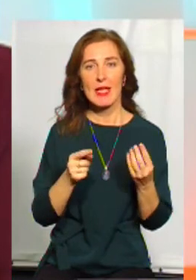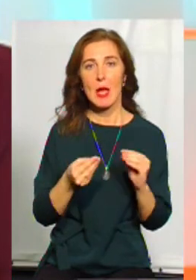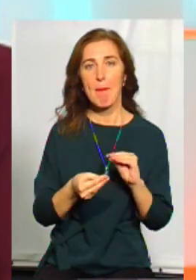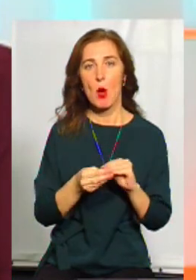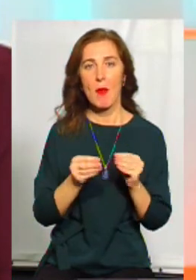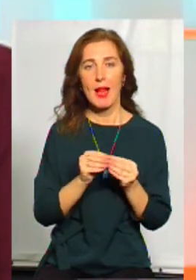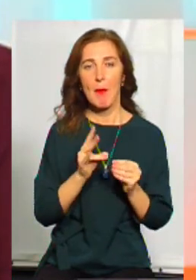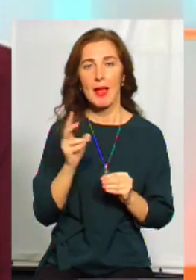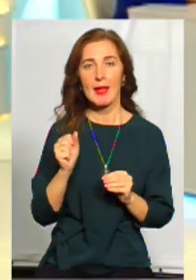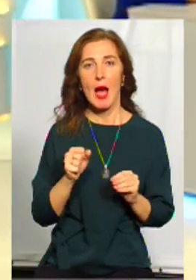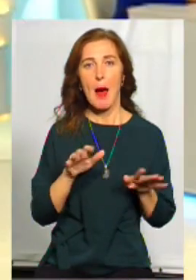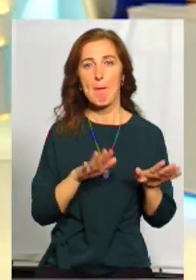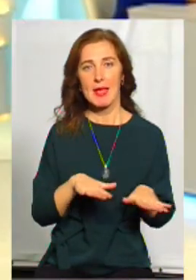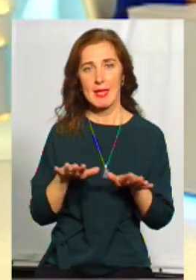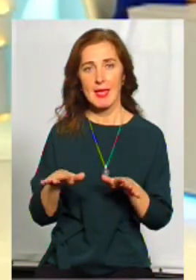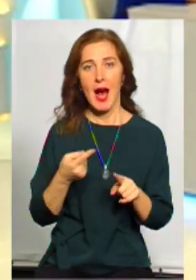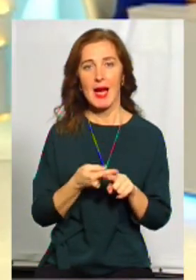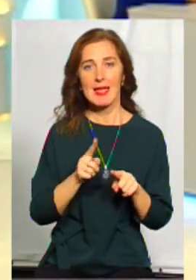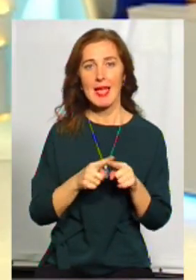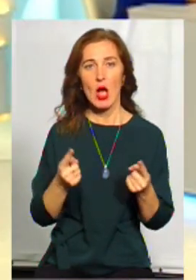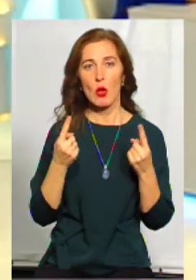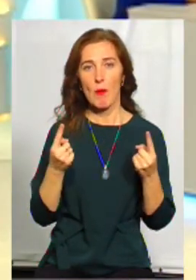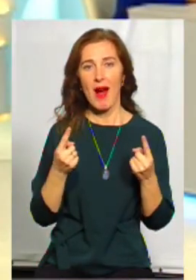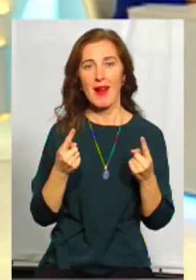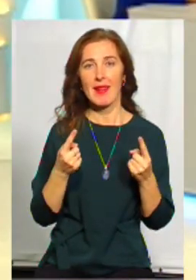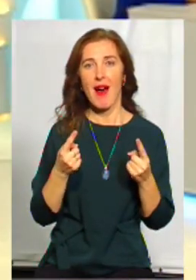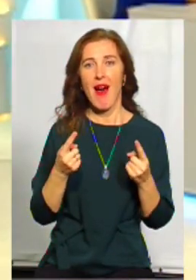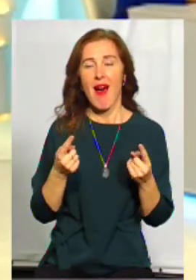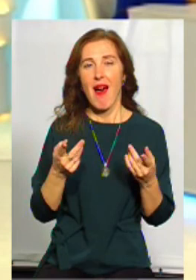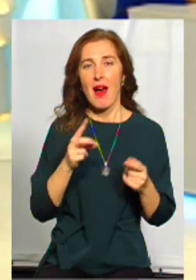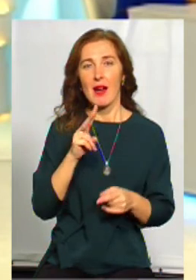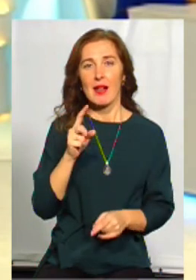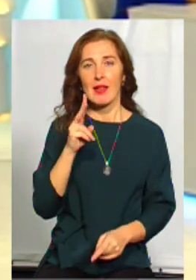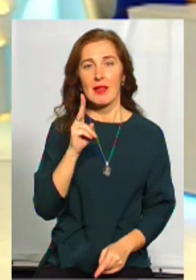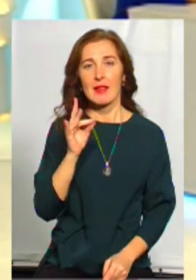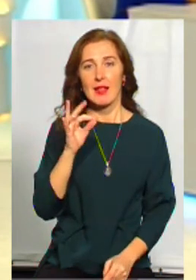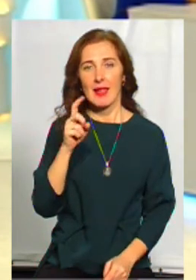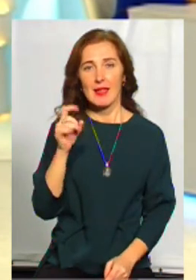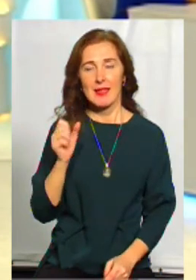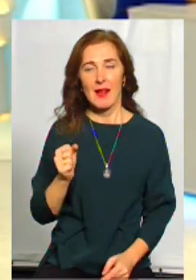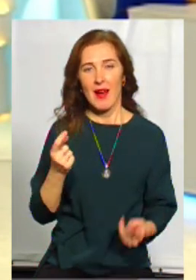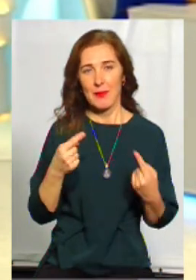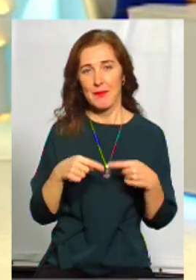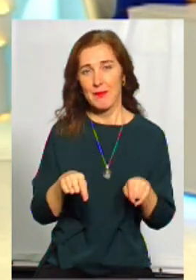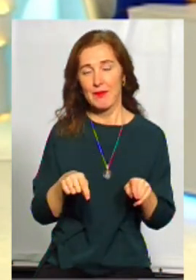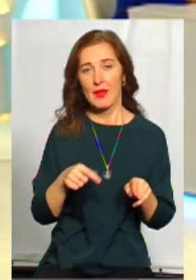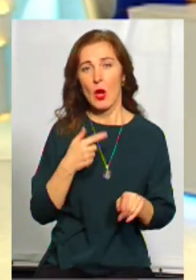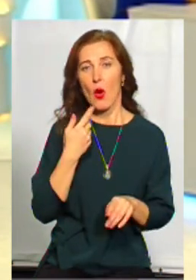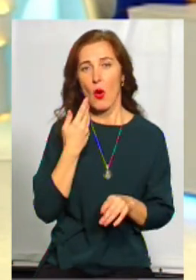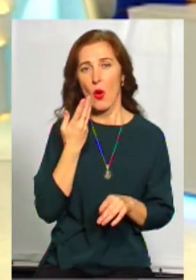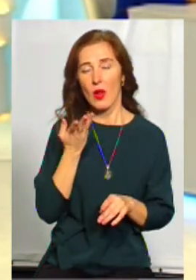місцях. І це глобальна криза, яка ще йде десь середини 90-х, коли були розмиті державницькі партії, коли